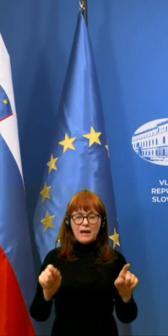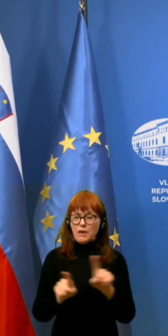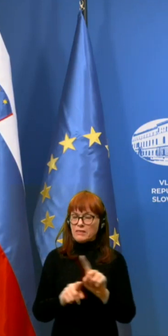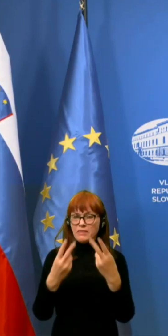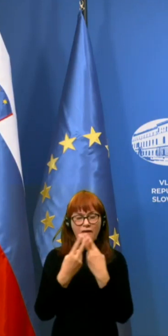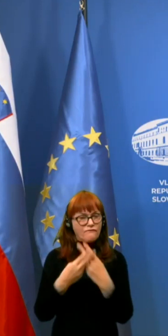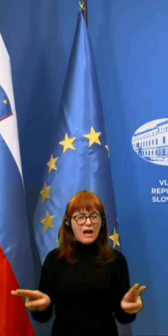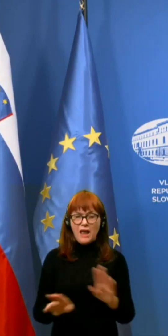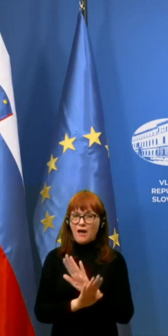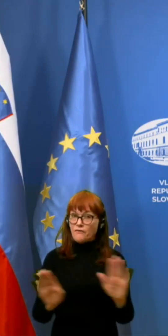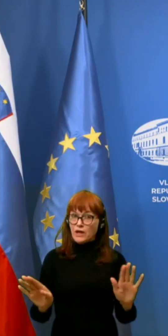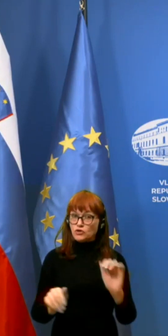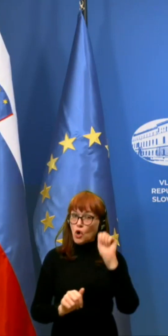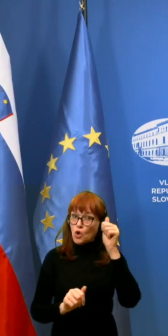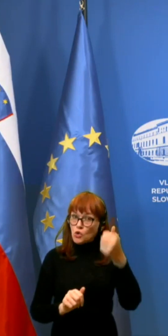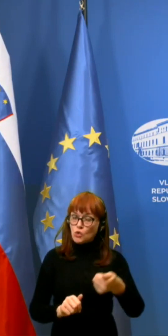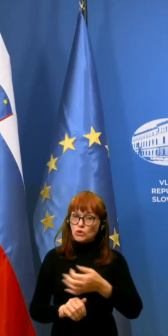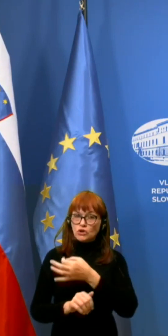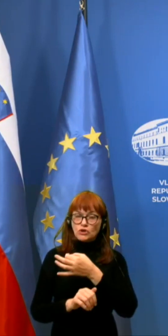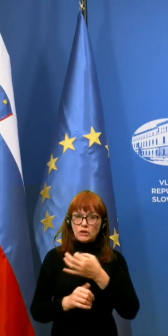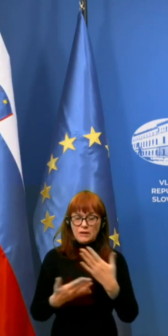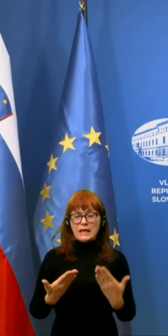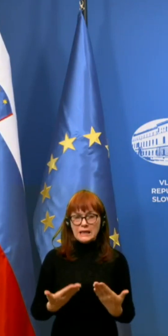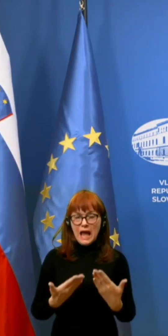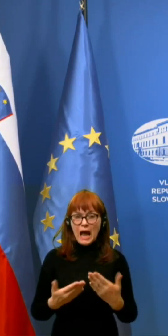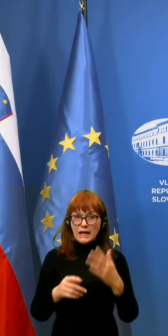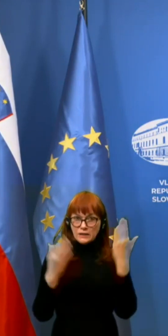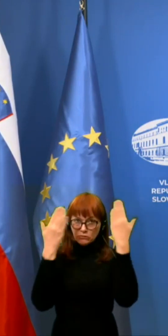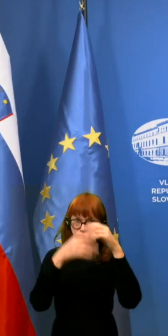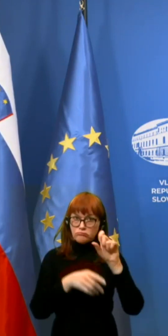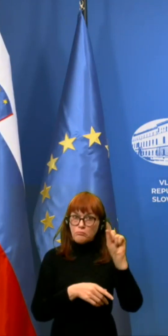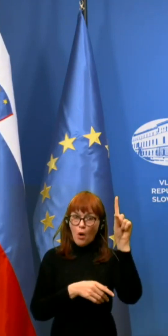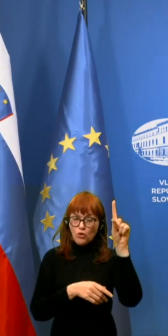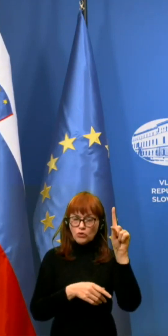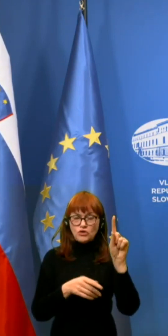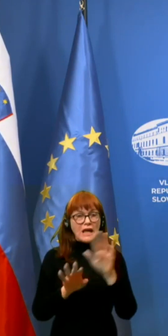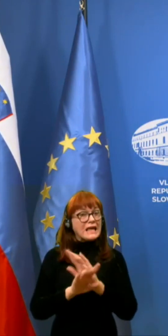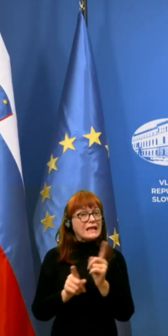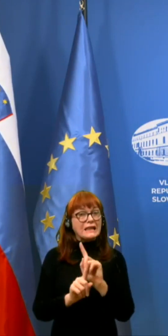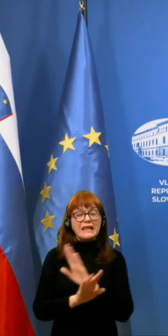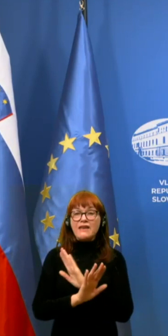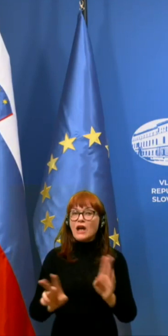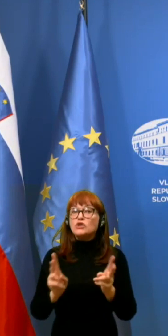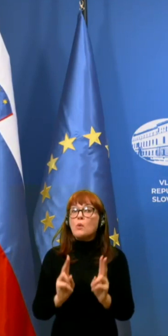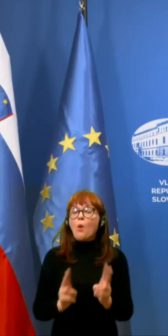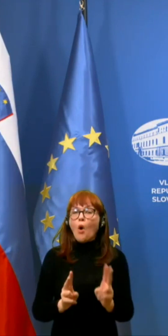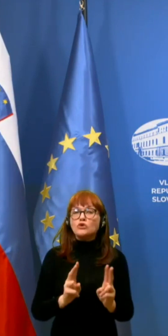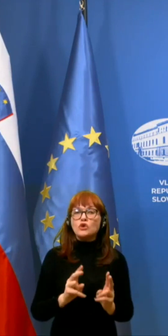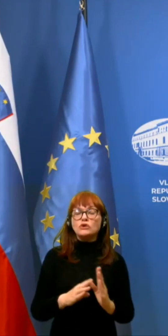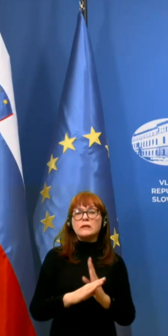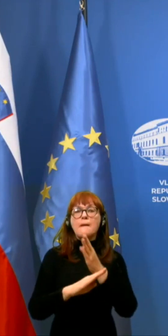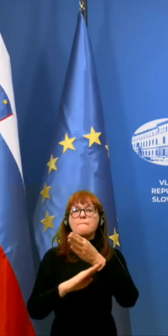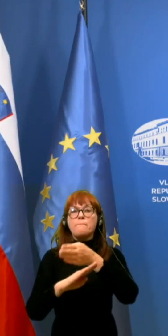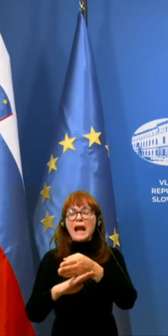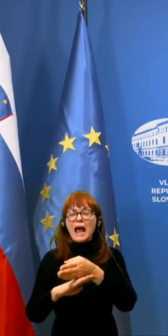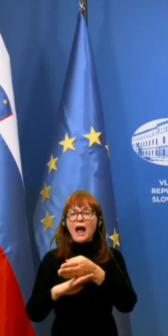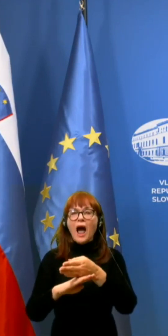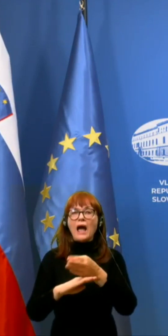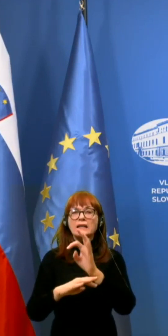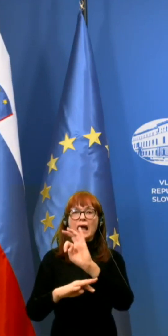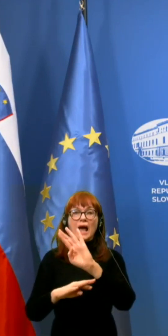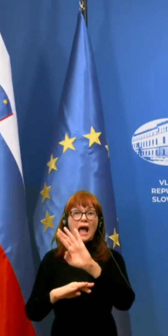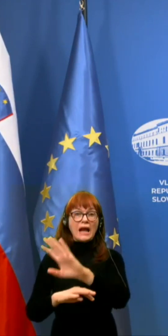Torej, z jutrišnjim dnem, odrejem danes v polnoči, ni več možnosti prehajanja iz regije v regijo.